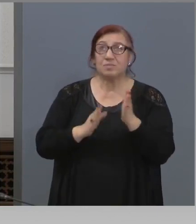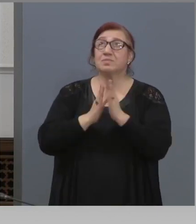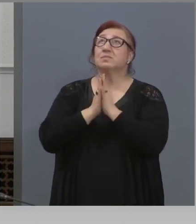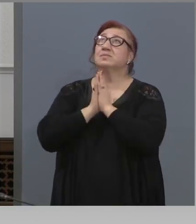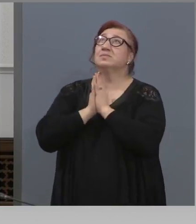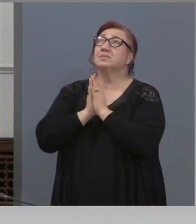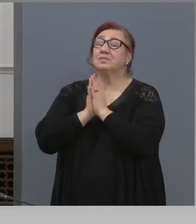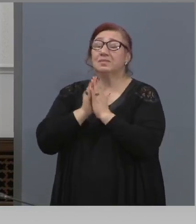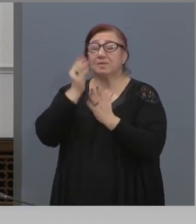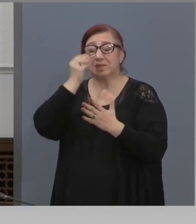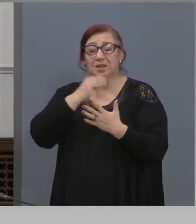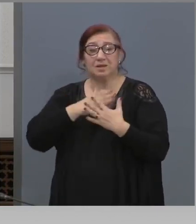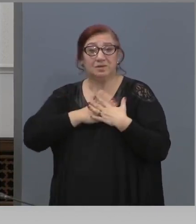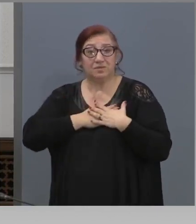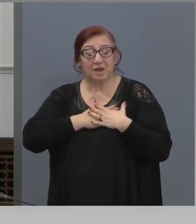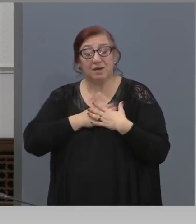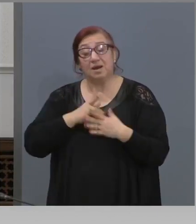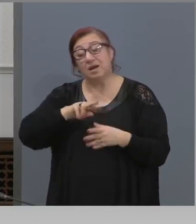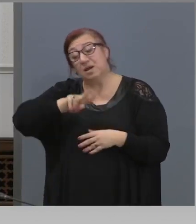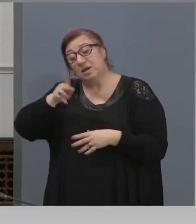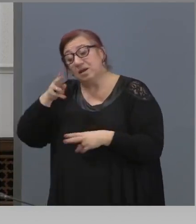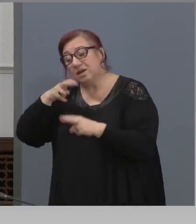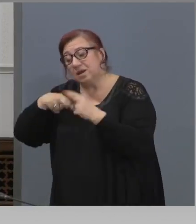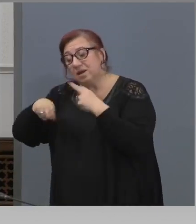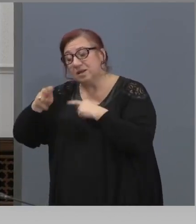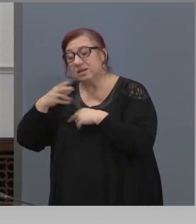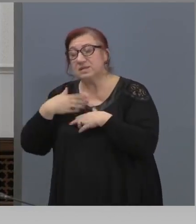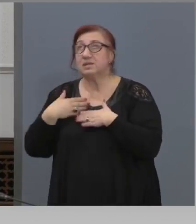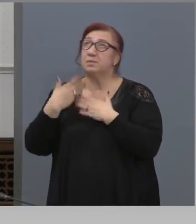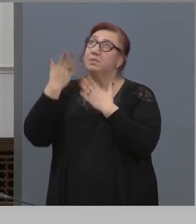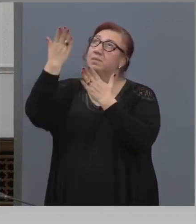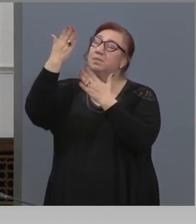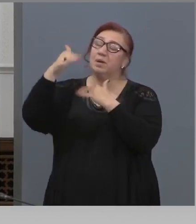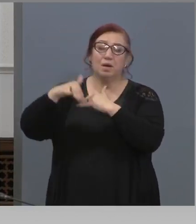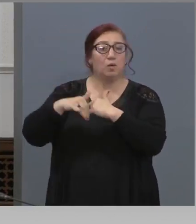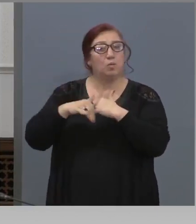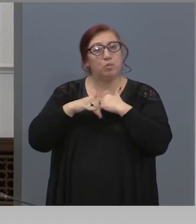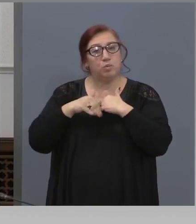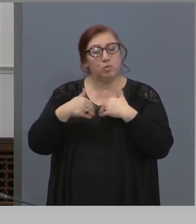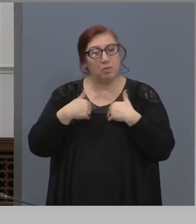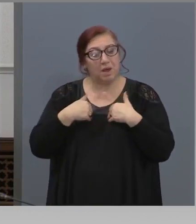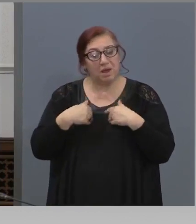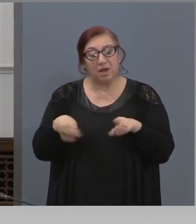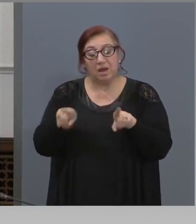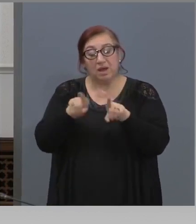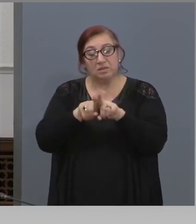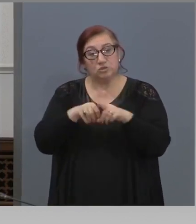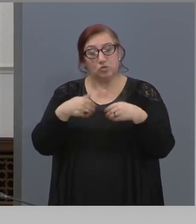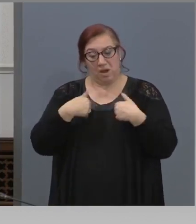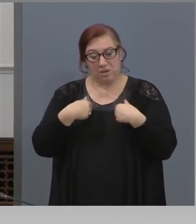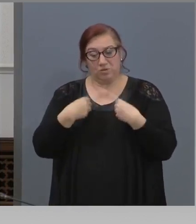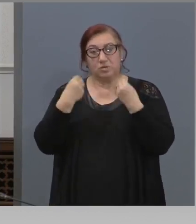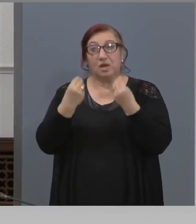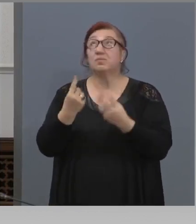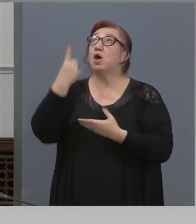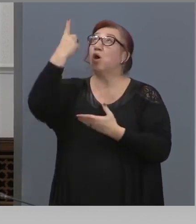хем да си търсим обплъвания в Господа, хем както и аз им дадох пример, Господ помага, но в кошара